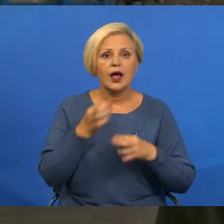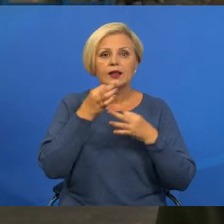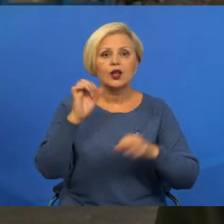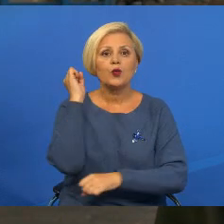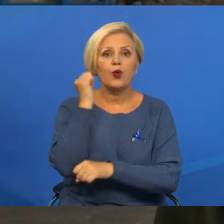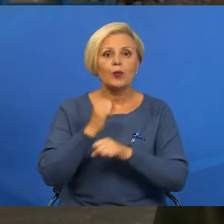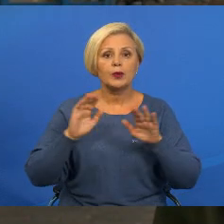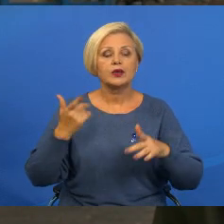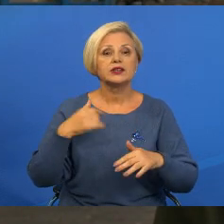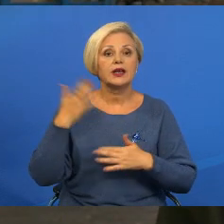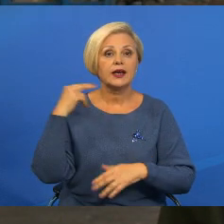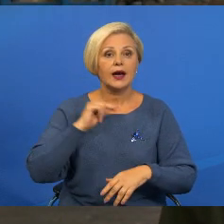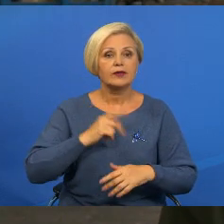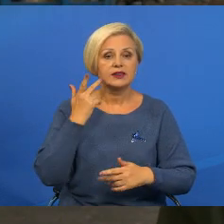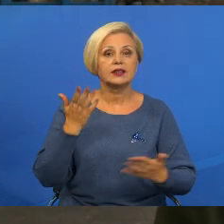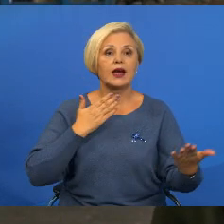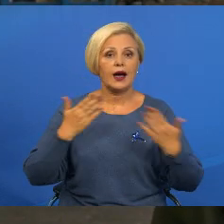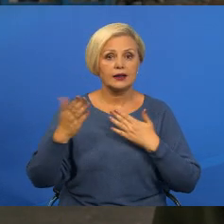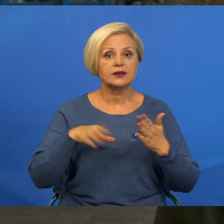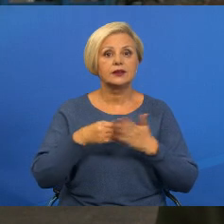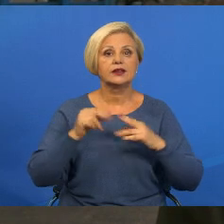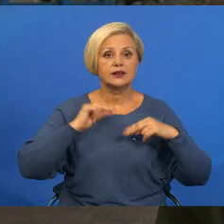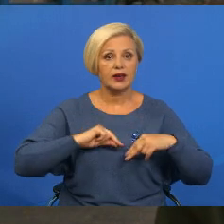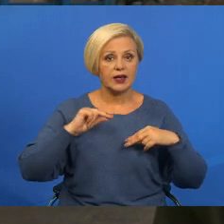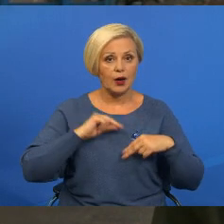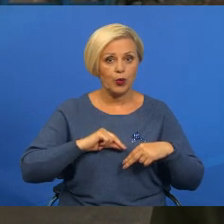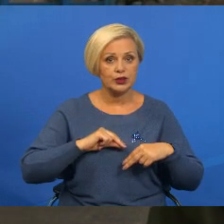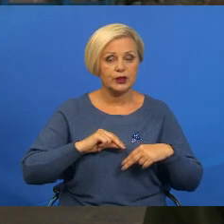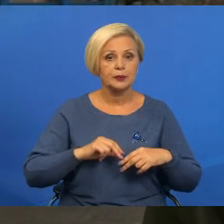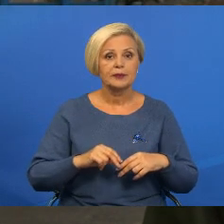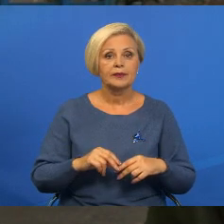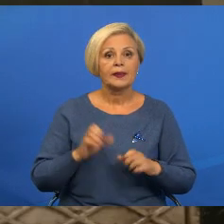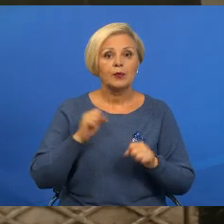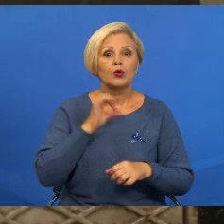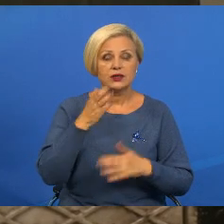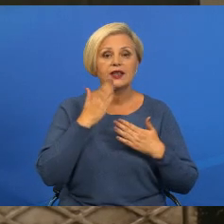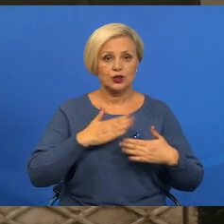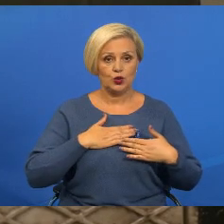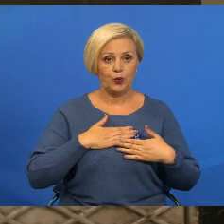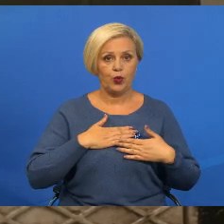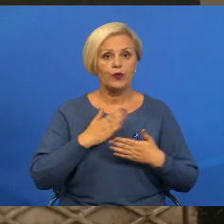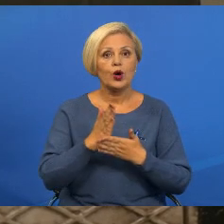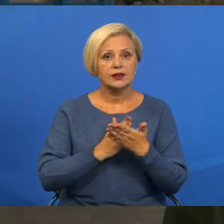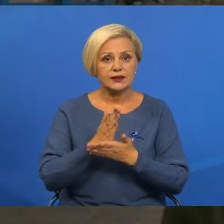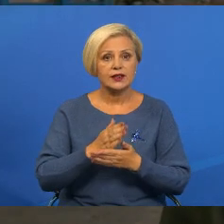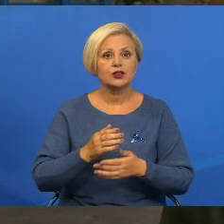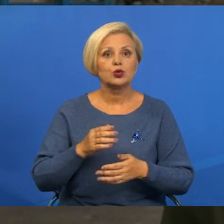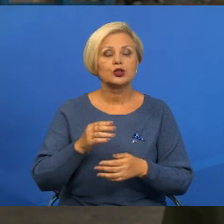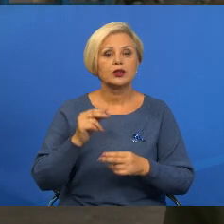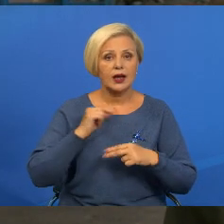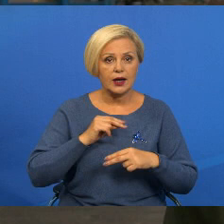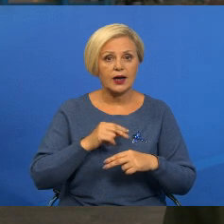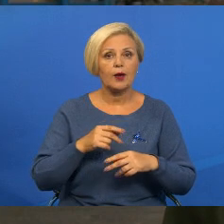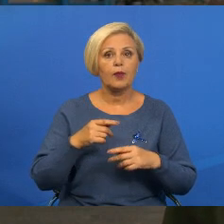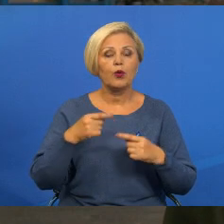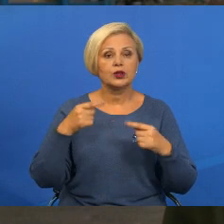рабочем месте, где я работал, я всегда относился к своей работе. Ну, можно сказать, с любовью. Заслуженная работа также и линейных